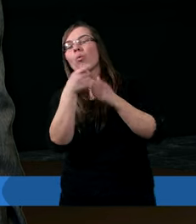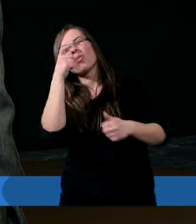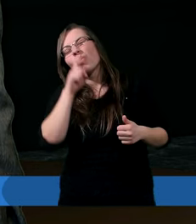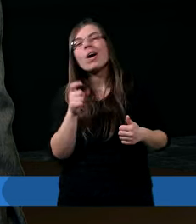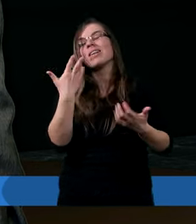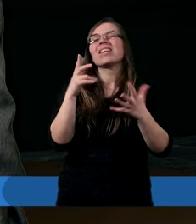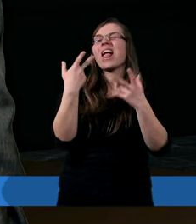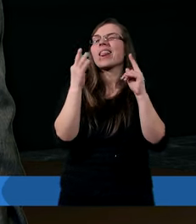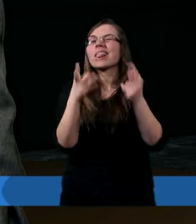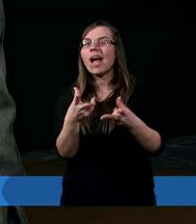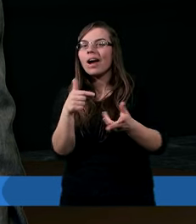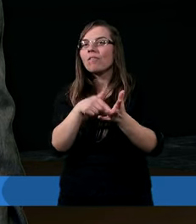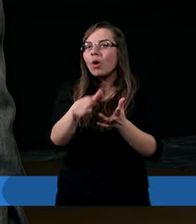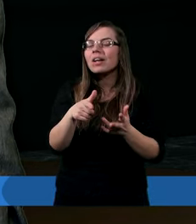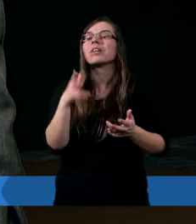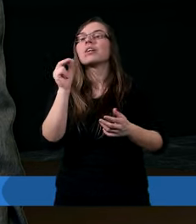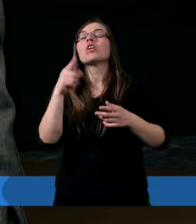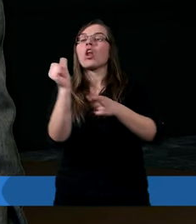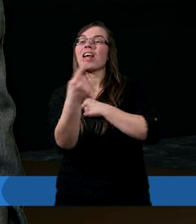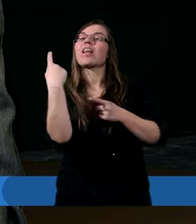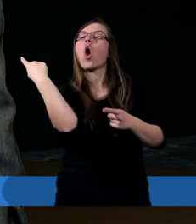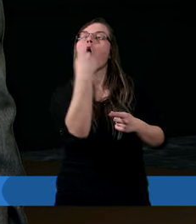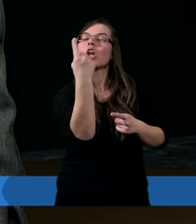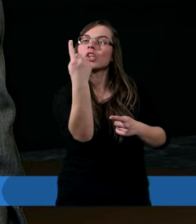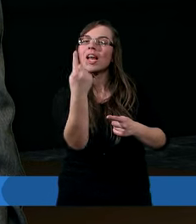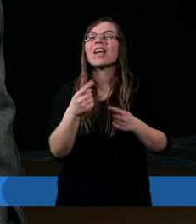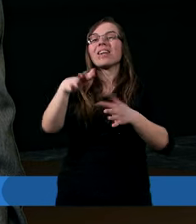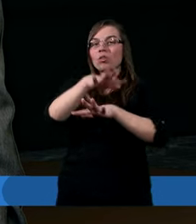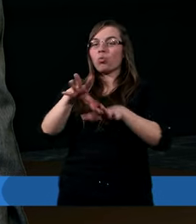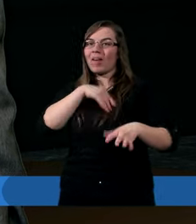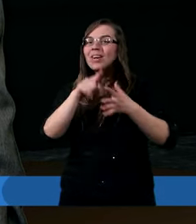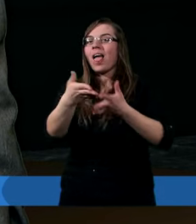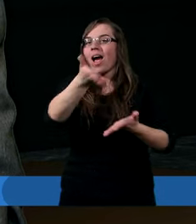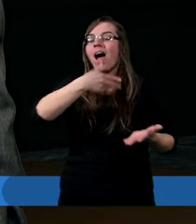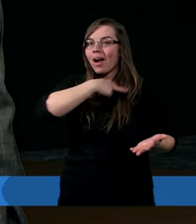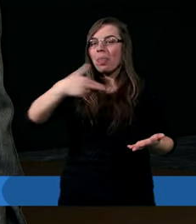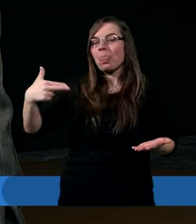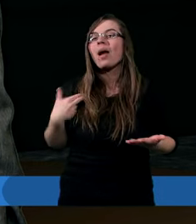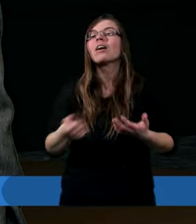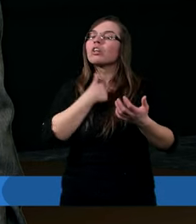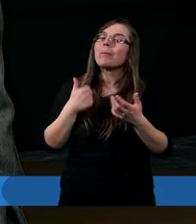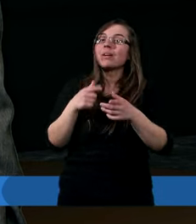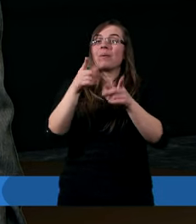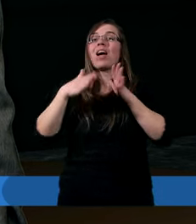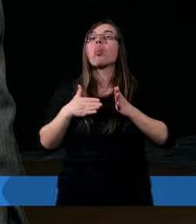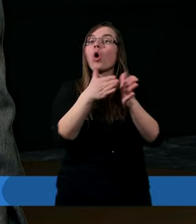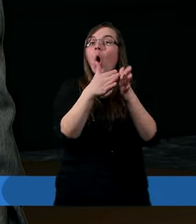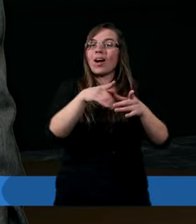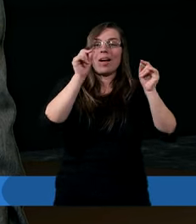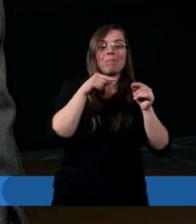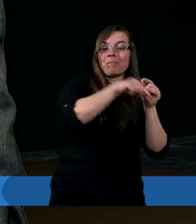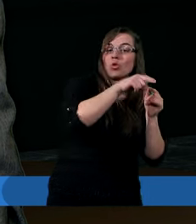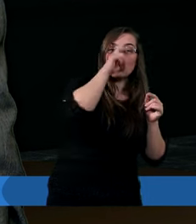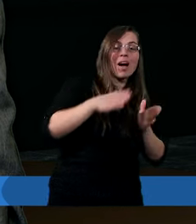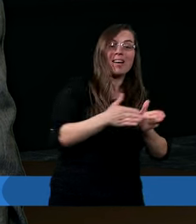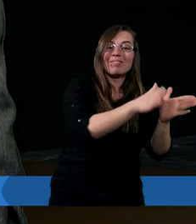coś jest nie tak z tobą. Więc w tym momencie, jak gdyby z ostrzeżeniem, próba wyciągnięcia mnie z tej, z ciągnięcia mnie z tej błędnej drogi. Ja tutaj dostrzegam, a że